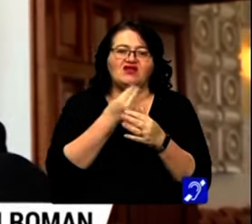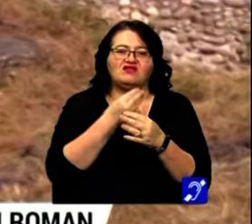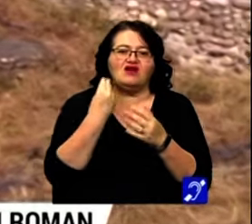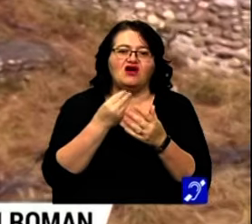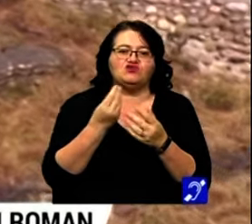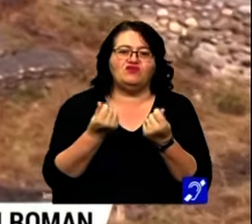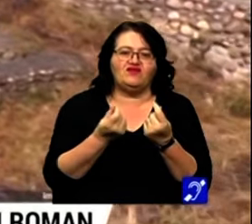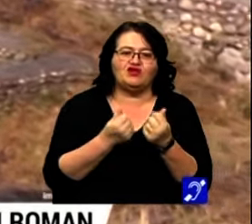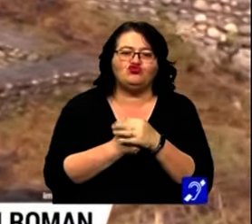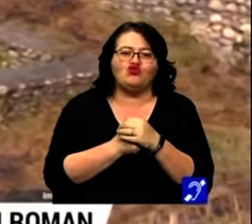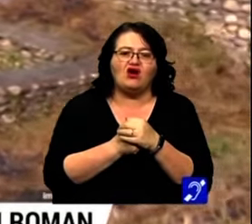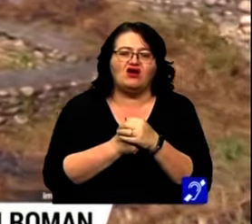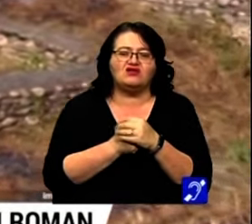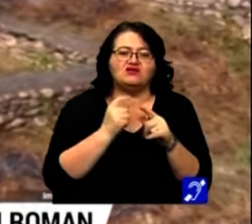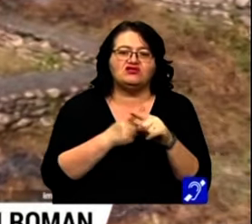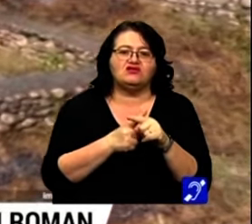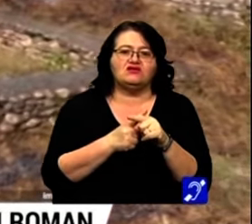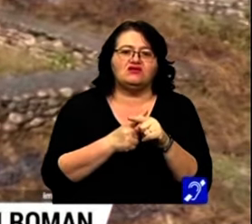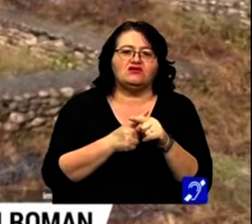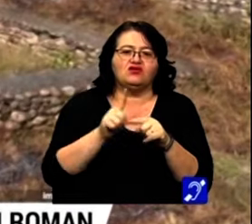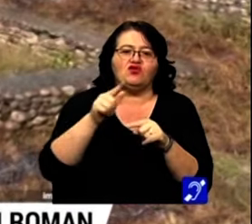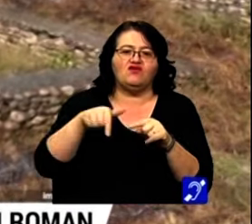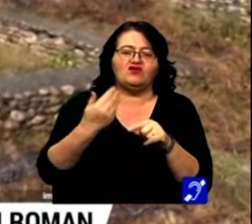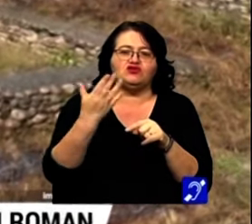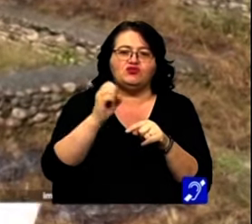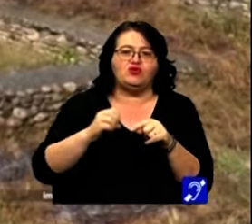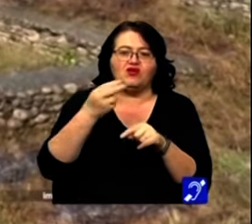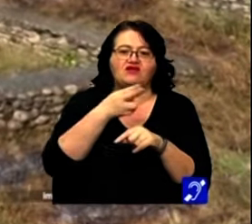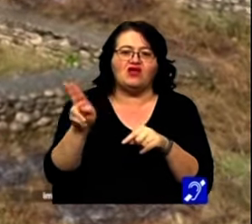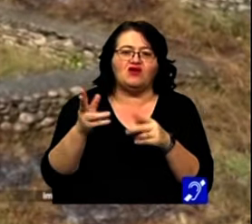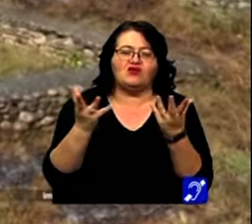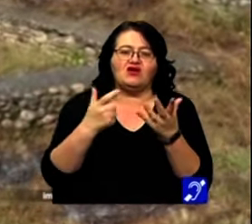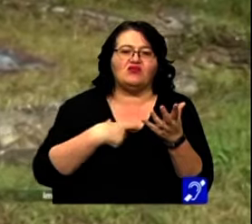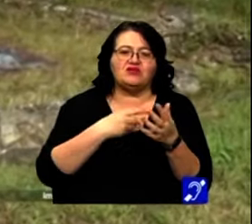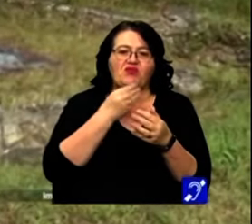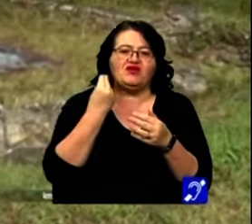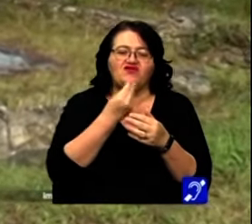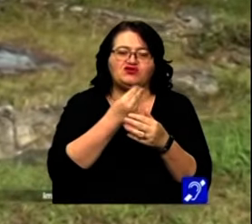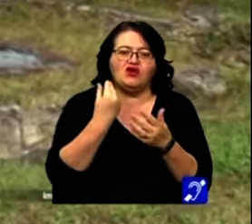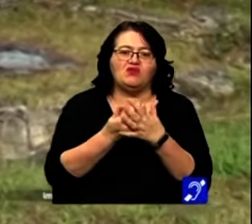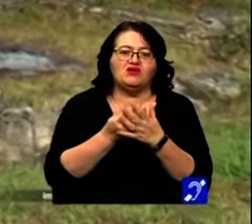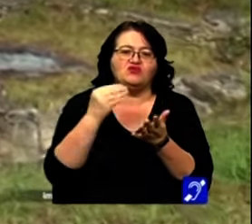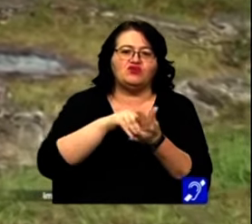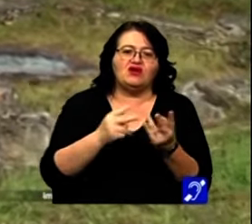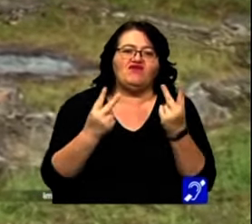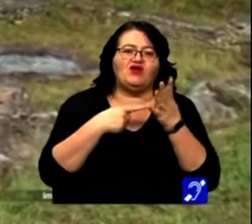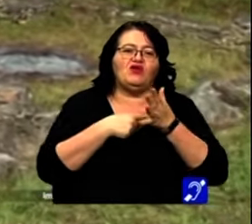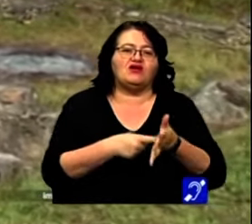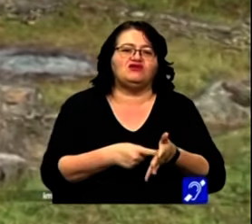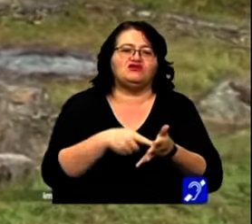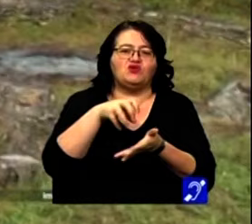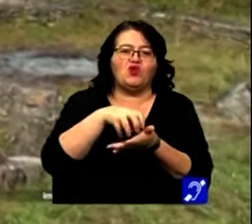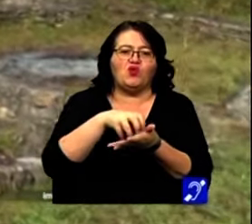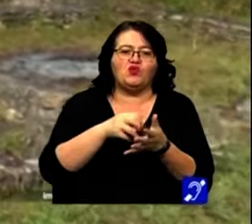acela material, și 2,5 milioane de euro de care ar putea beneficia pentru punerea în valoare a acestor